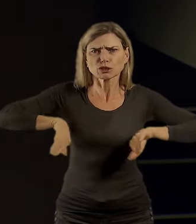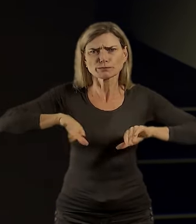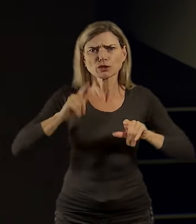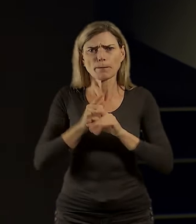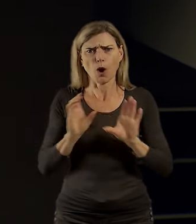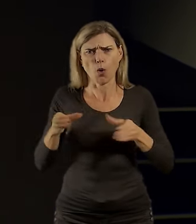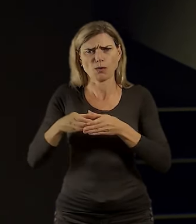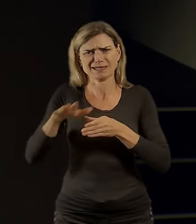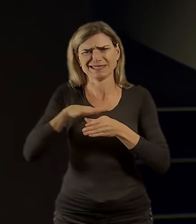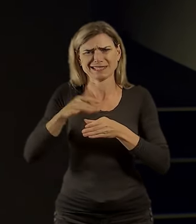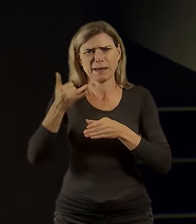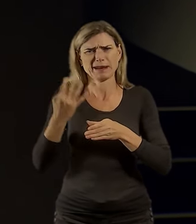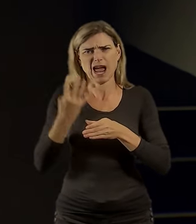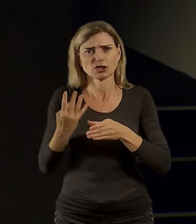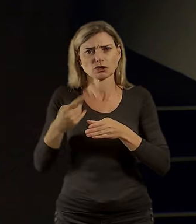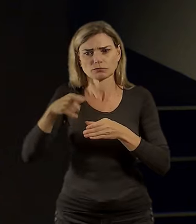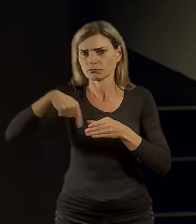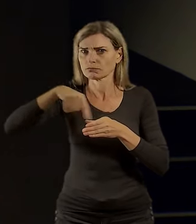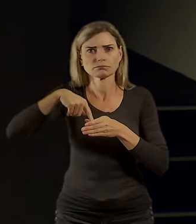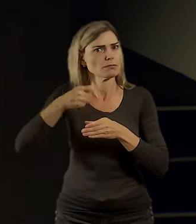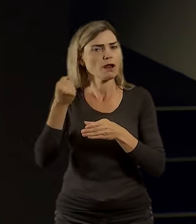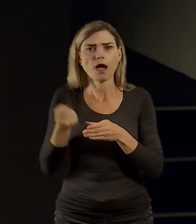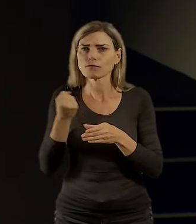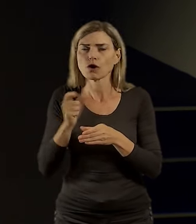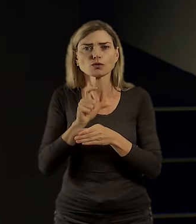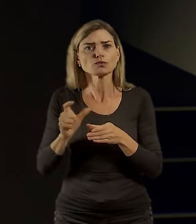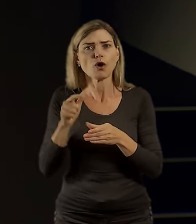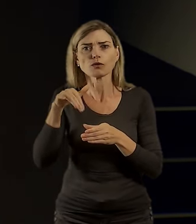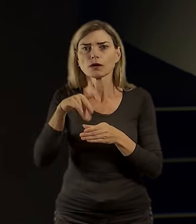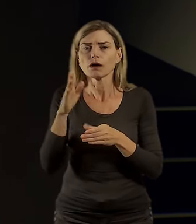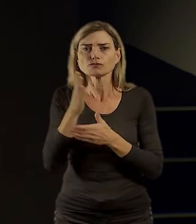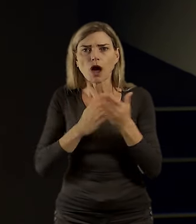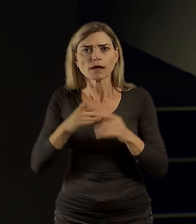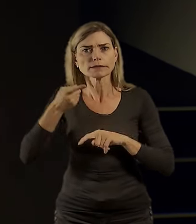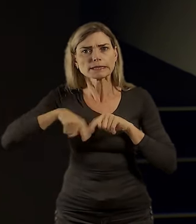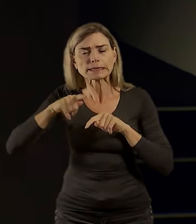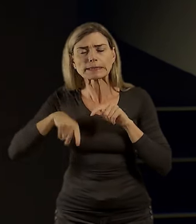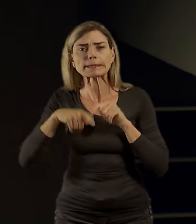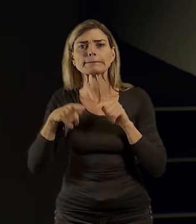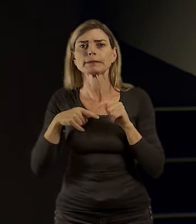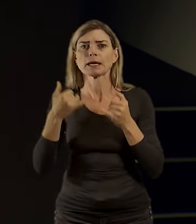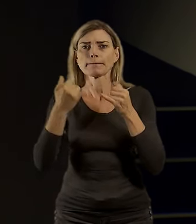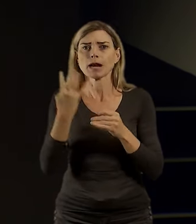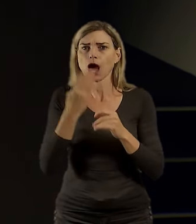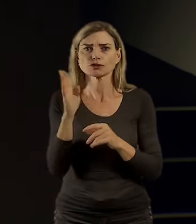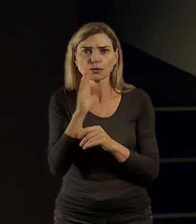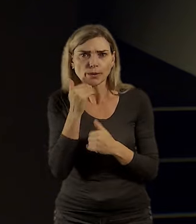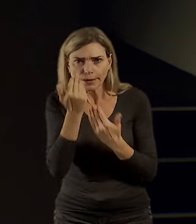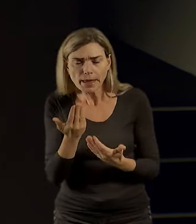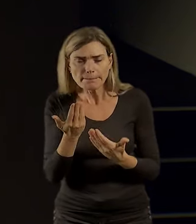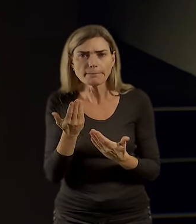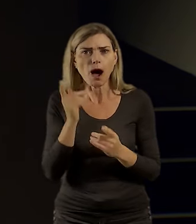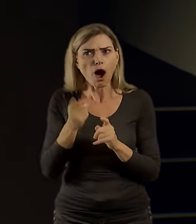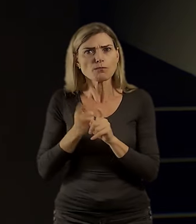to by asi nefungovalo, protože velká část těch věcí ve skutečnosti není přímo na té Praze 4, ale ve